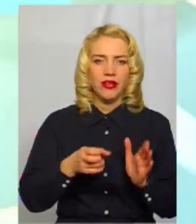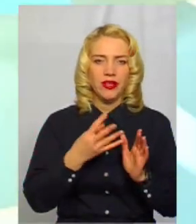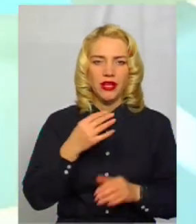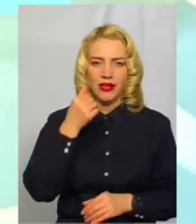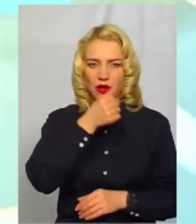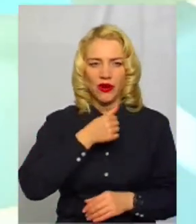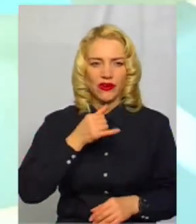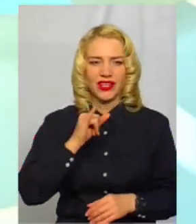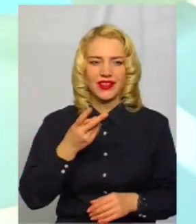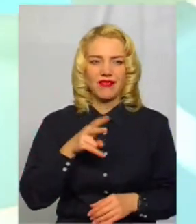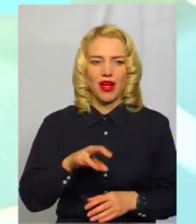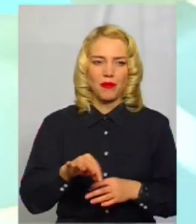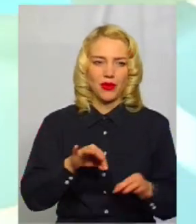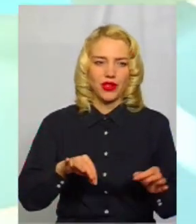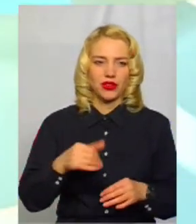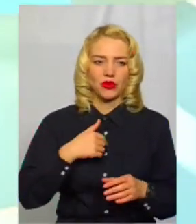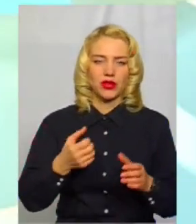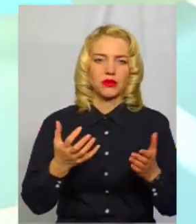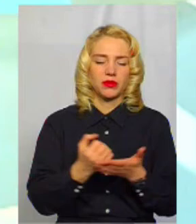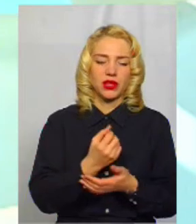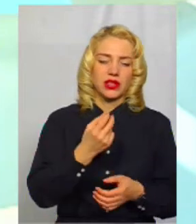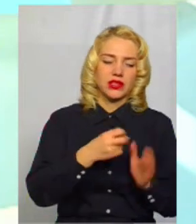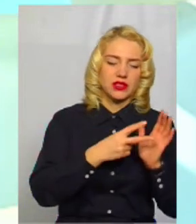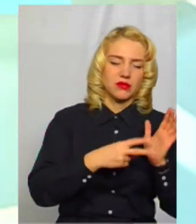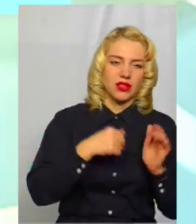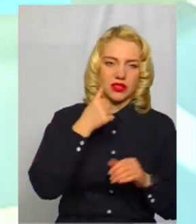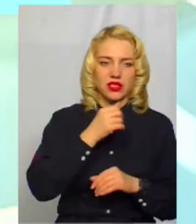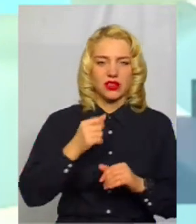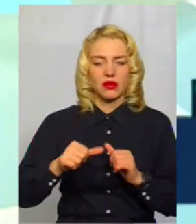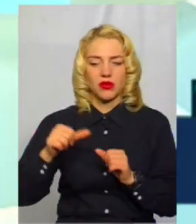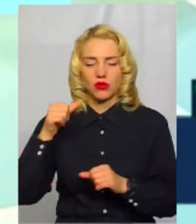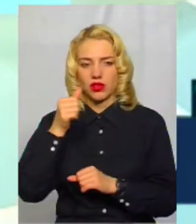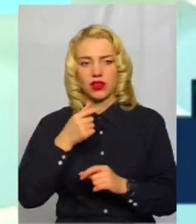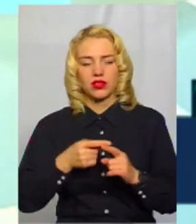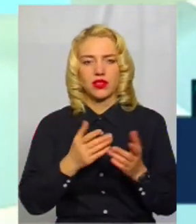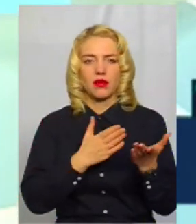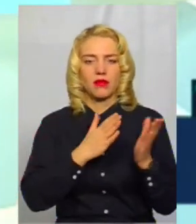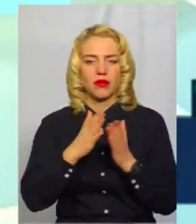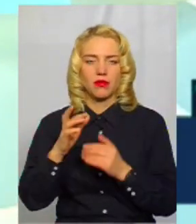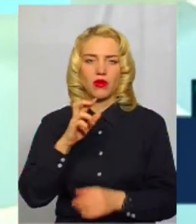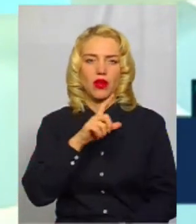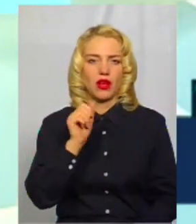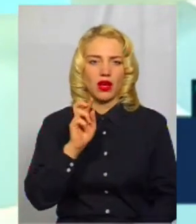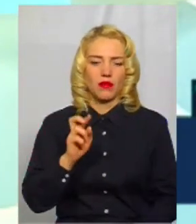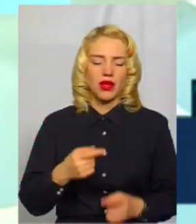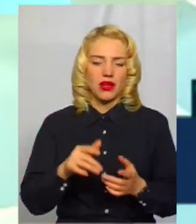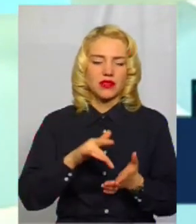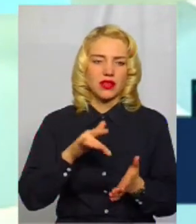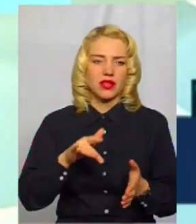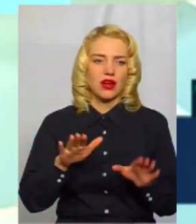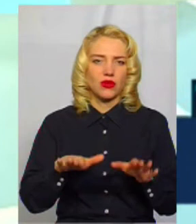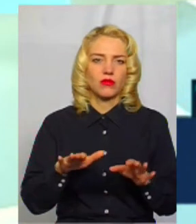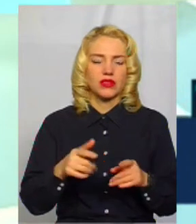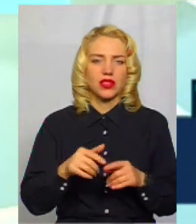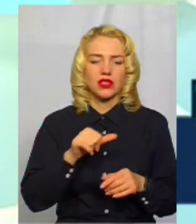року, і два проєкти в мене перемогли 17-й рік, і минулий рік це були Бібліохаб, Центральна бібліотець міста, і